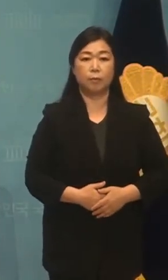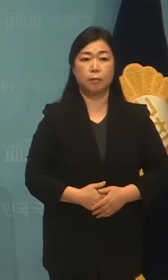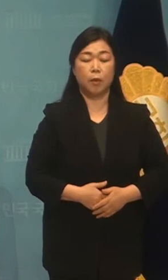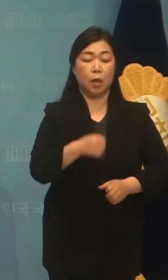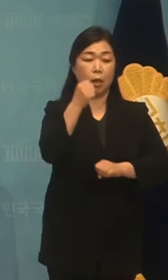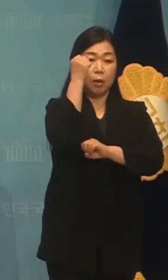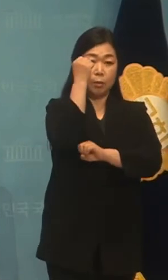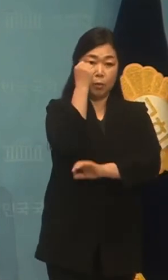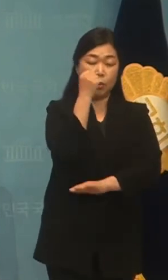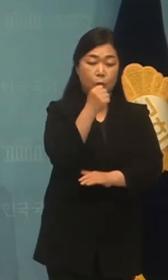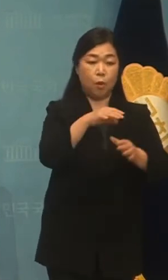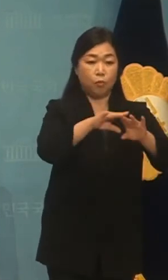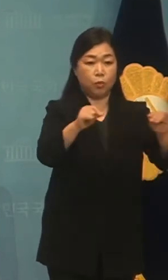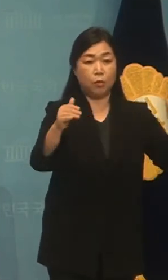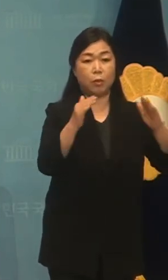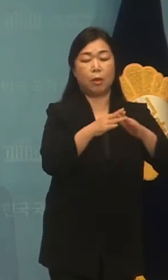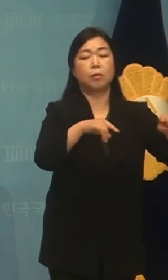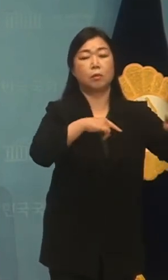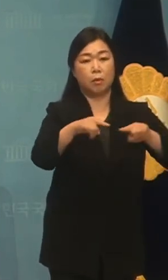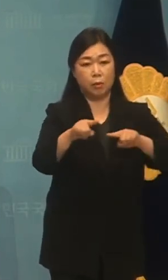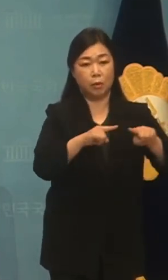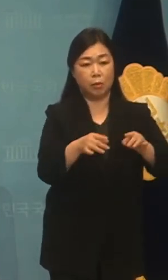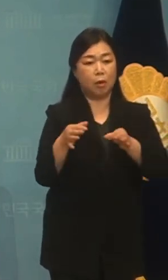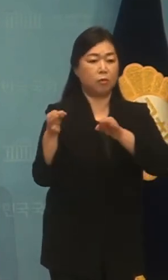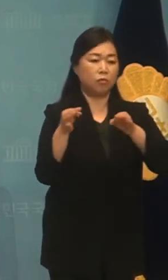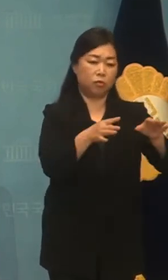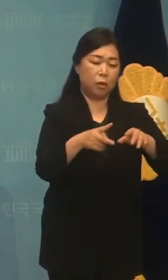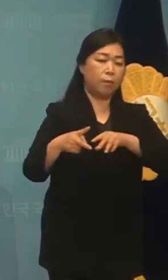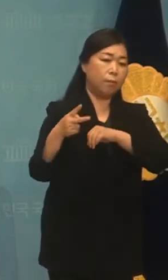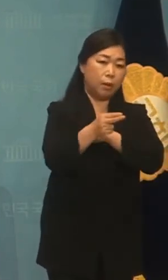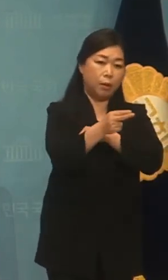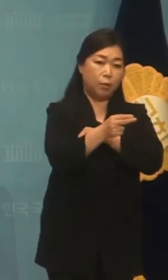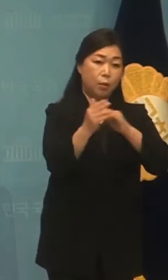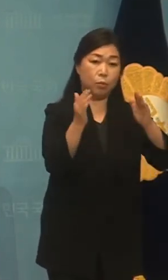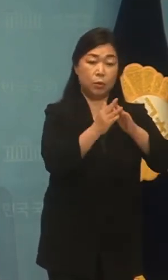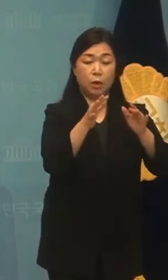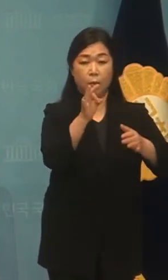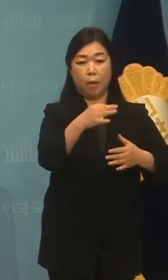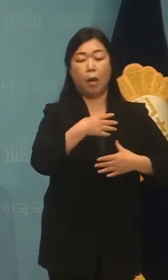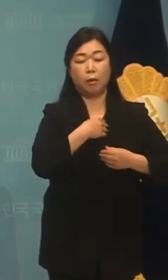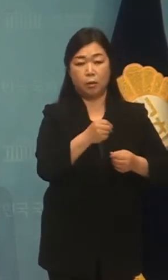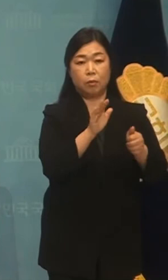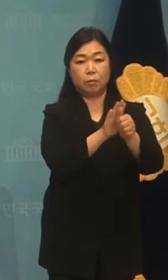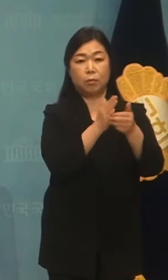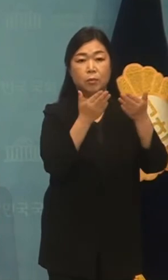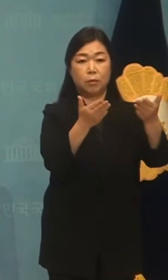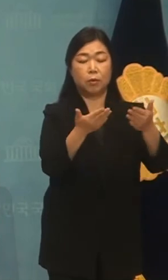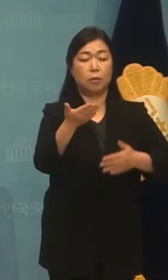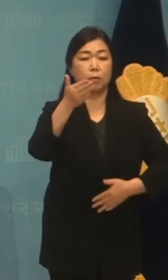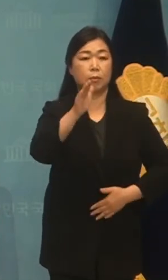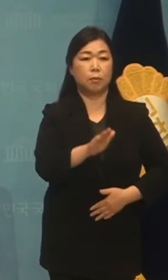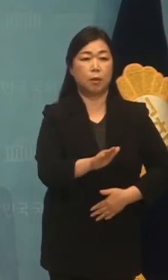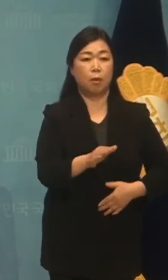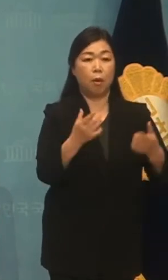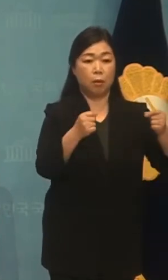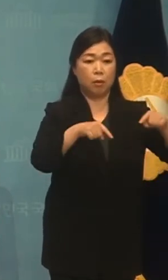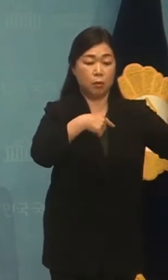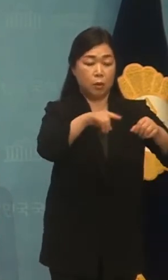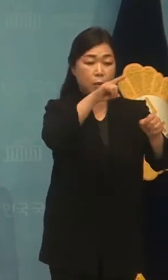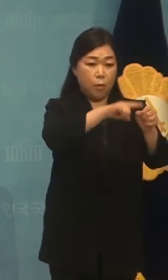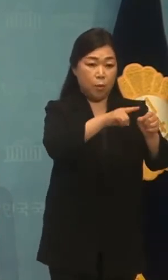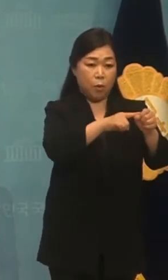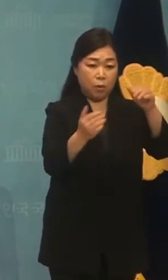기본적으로 부동산 정책은 투기의 근절과 부동산 가격의 안정을 위하여 있습니다. 하지만 이란 정책